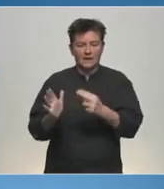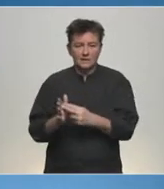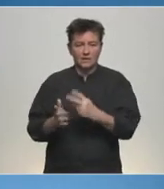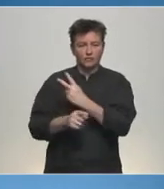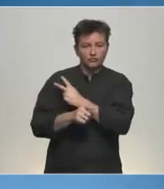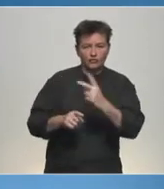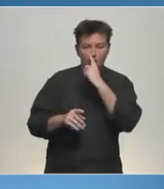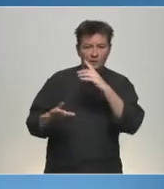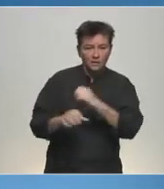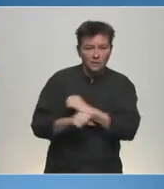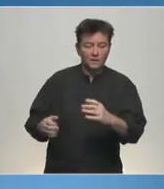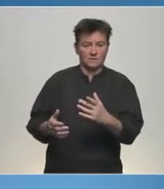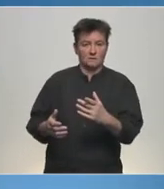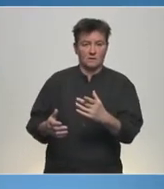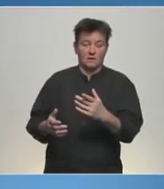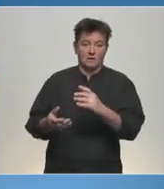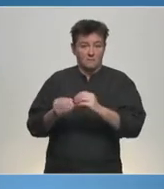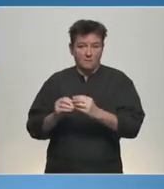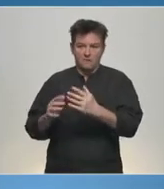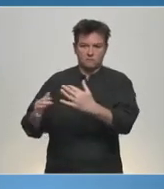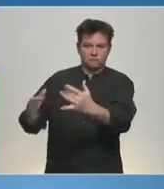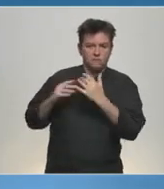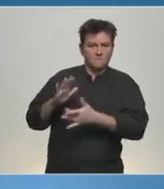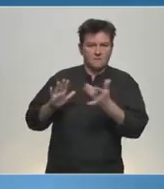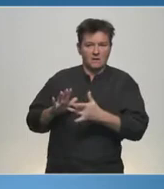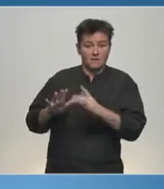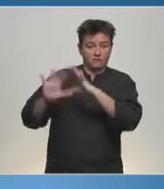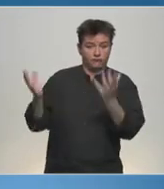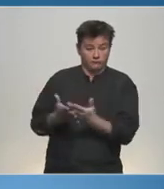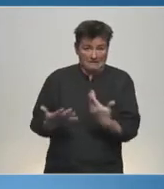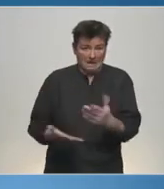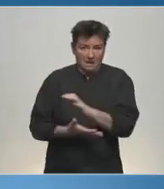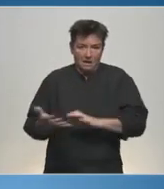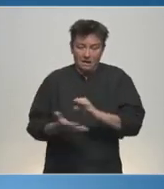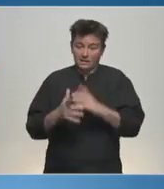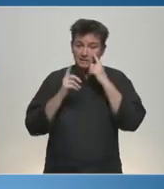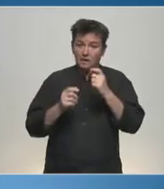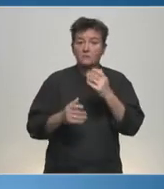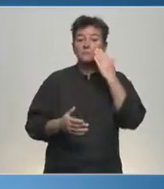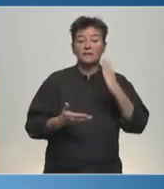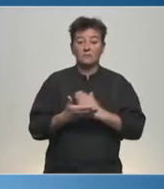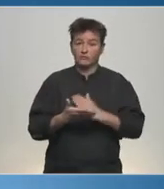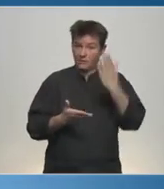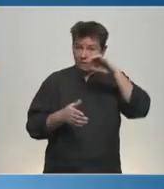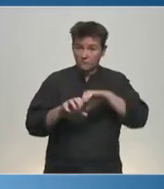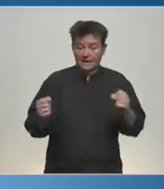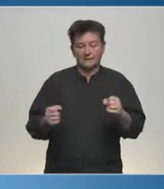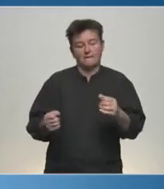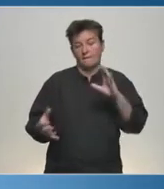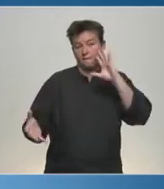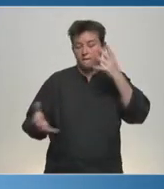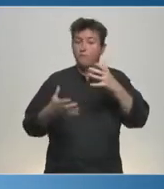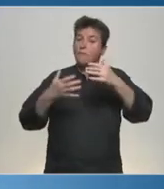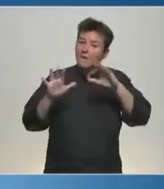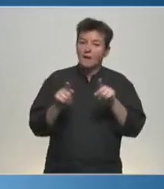technologique, face à la menace terroriste, devant le défi migratoire. Dans cette crise, déconstruire le projet européen serait une folie.